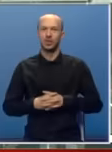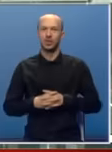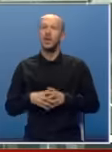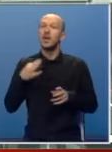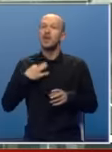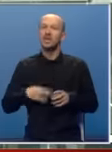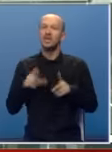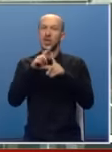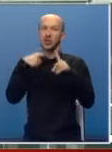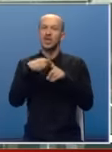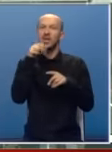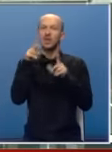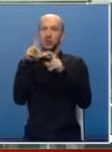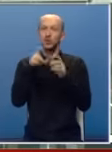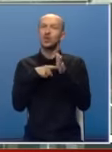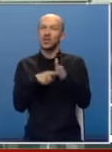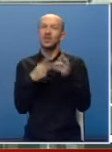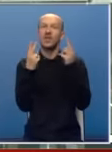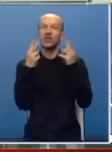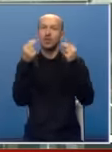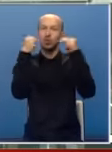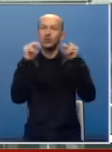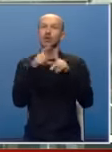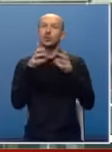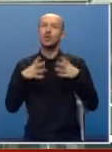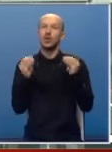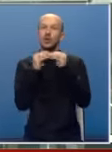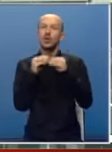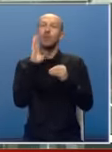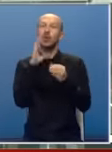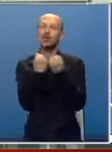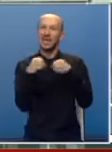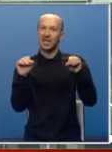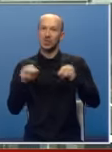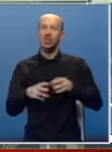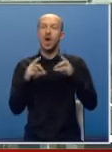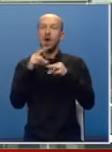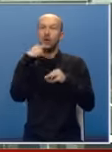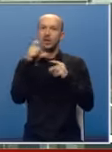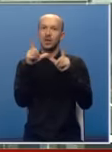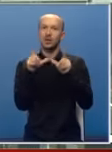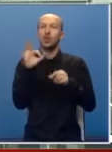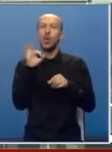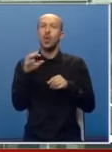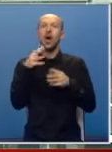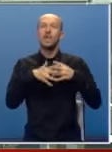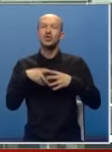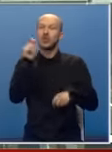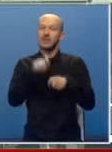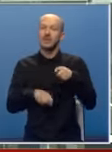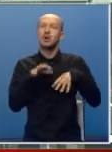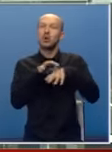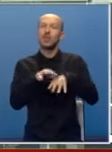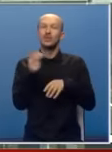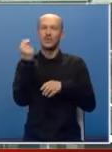Predsjednici Dodike Vučić ukazali su na važnost poštovanja dejtonske strukture Bosne i Hercegovine, a govorili su i o američkim sankcijama